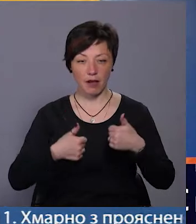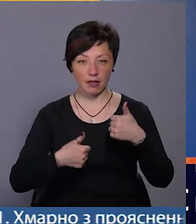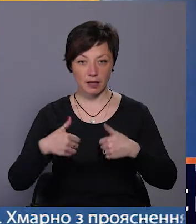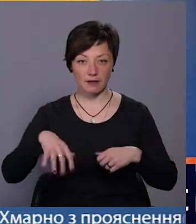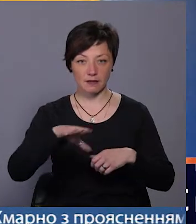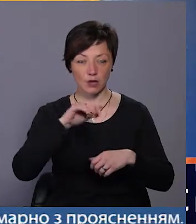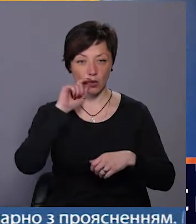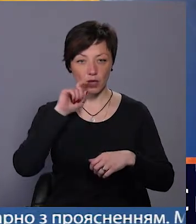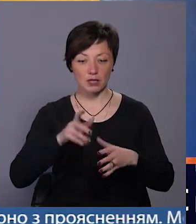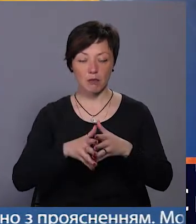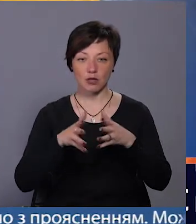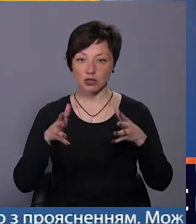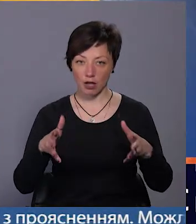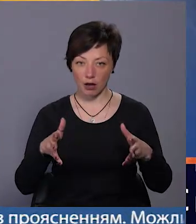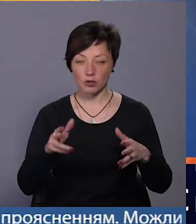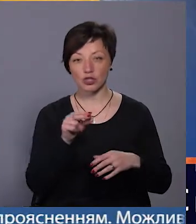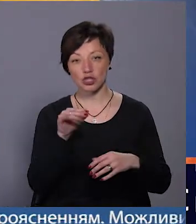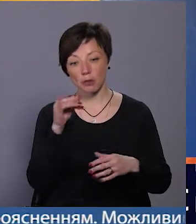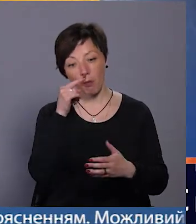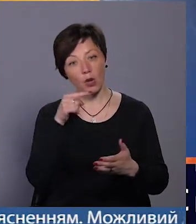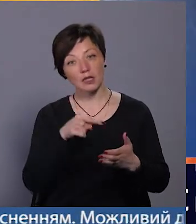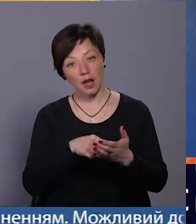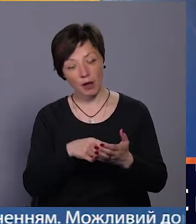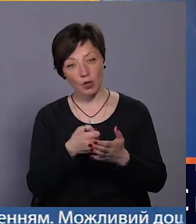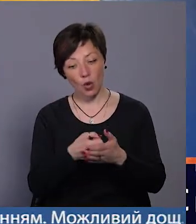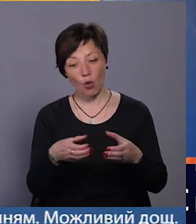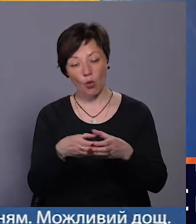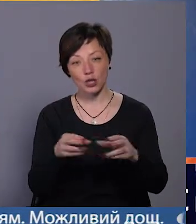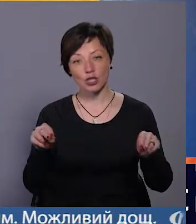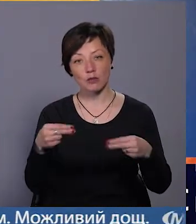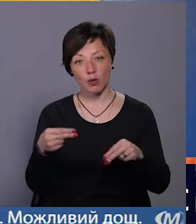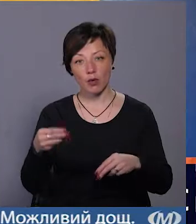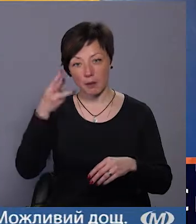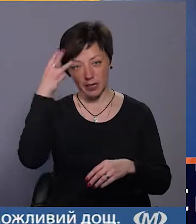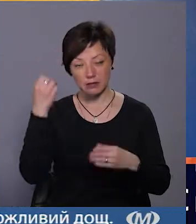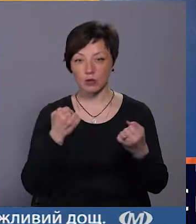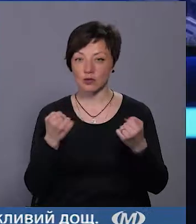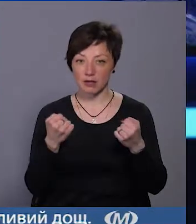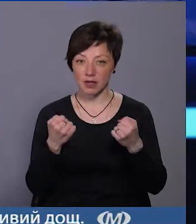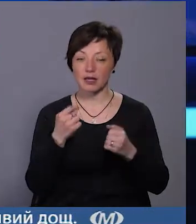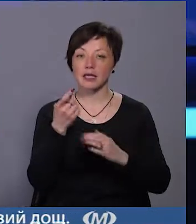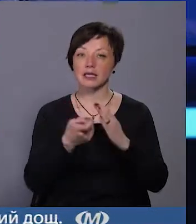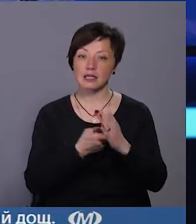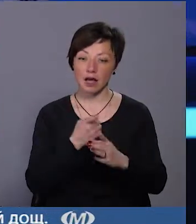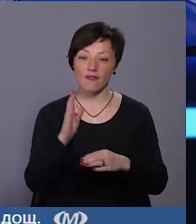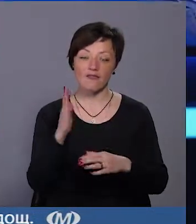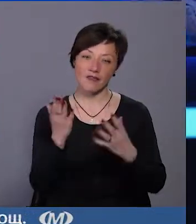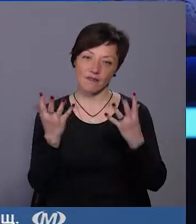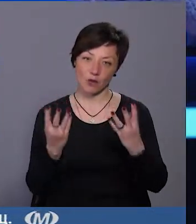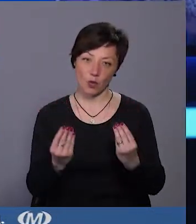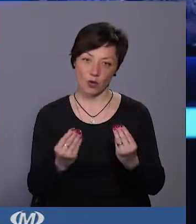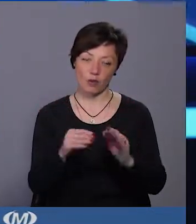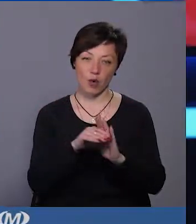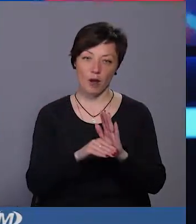всеукраїнського масштабу та чи потраплять до когорти чемпіонів хмельницькі спортсмени, дізнаєтесь у вівторок в